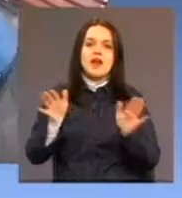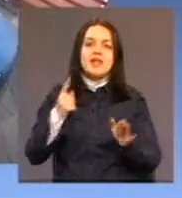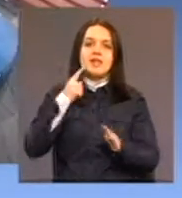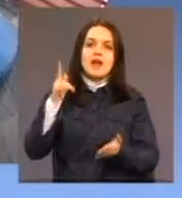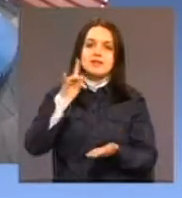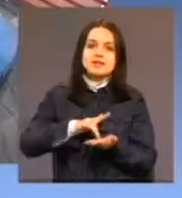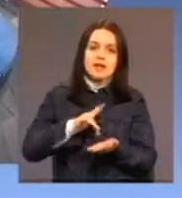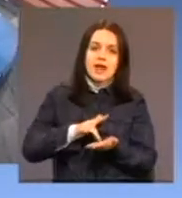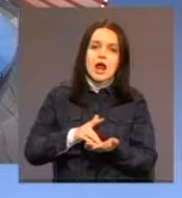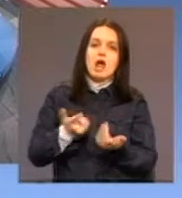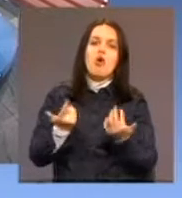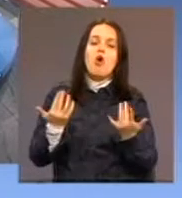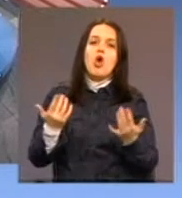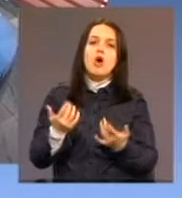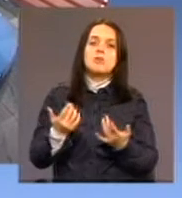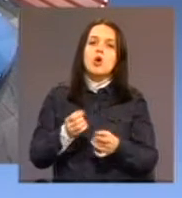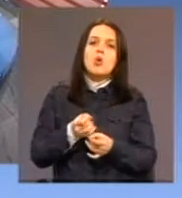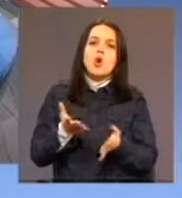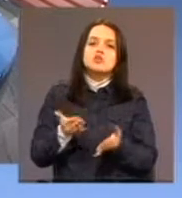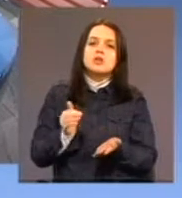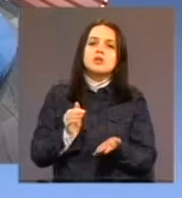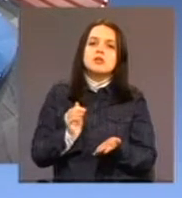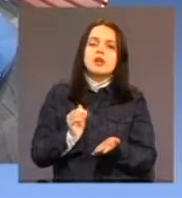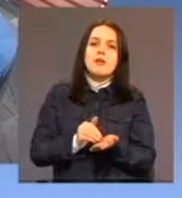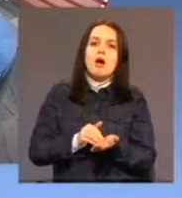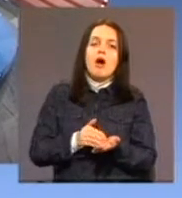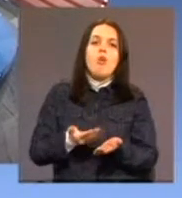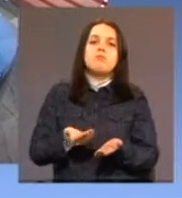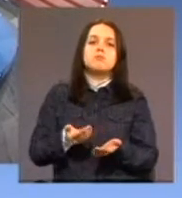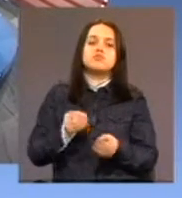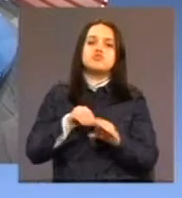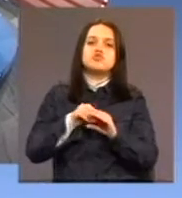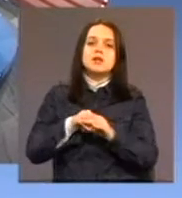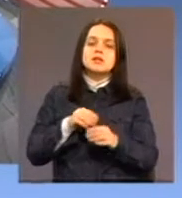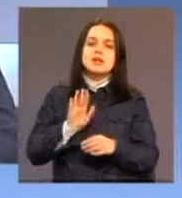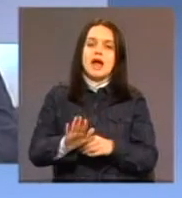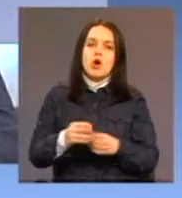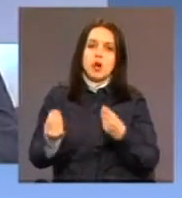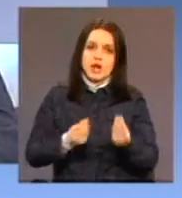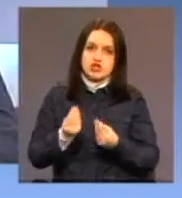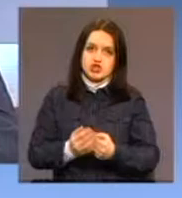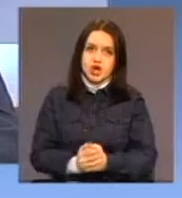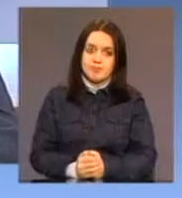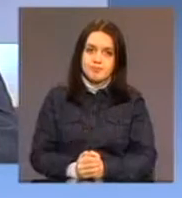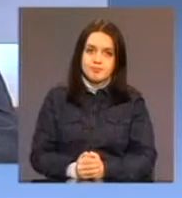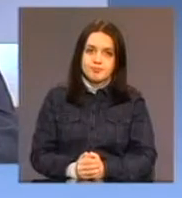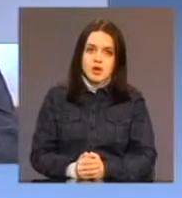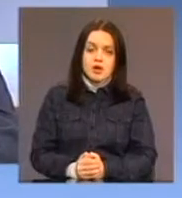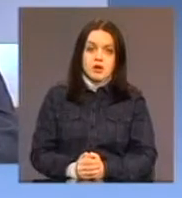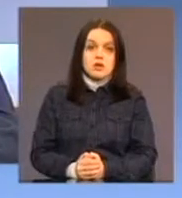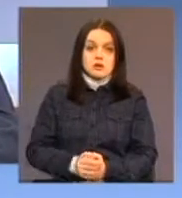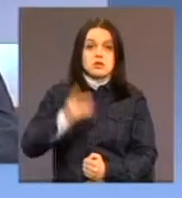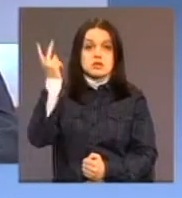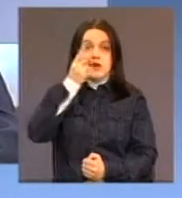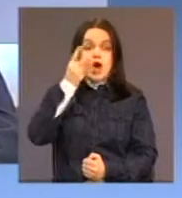koliko bi uopšte trebao, kolike bi trebao budžet za takvo nešto? Pa svakako da bi trebalo to